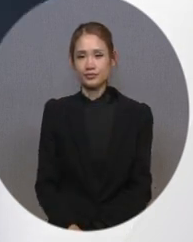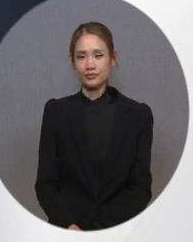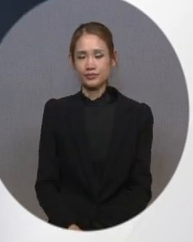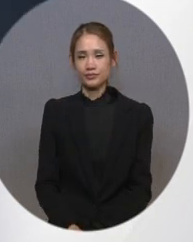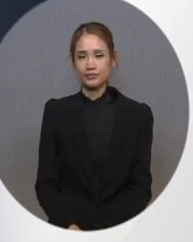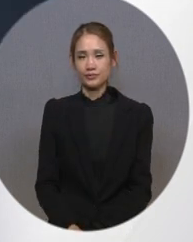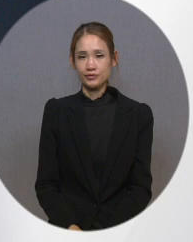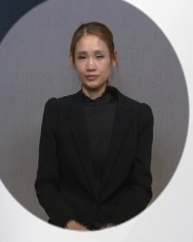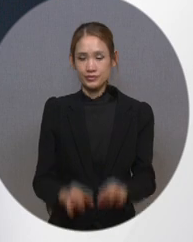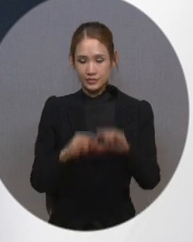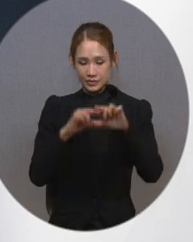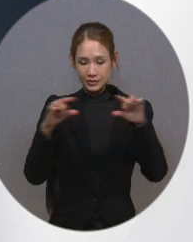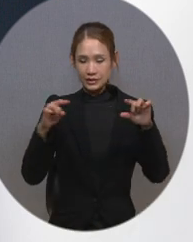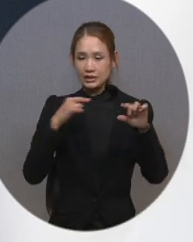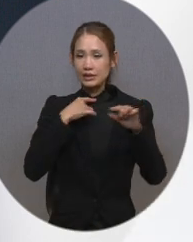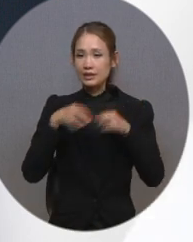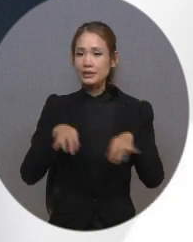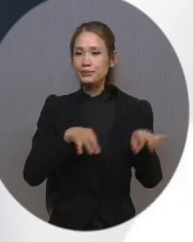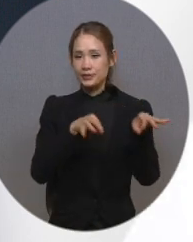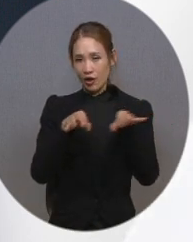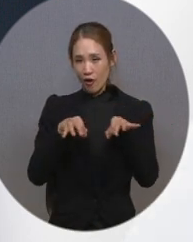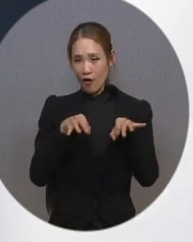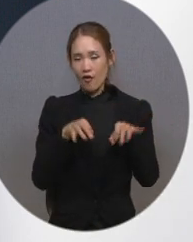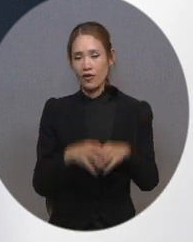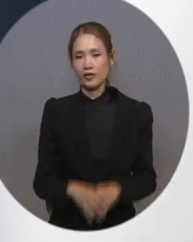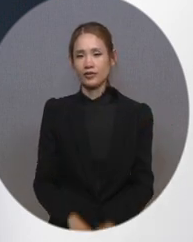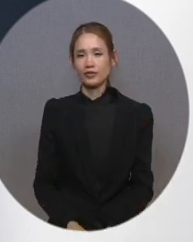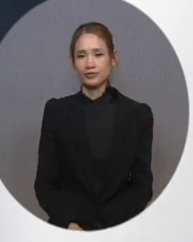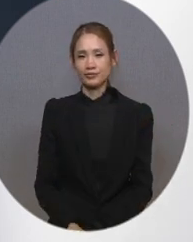음성 안내 설정에서 켜고 끌 수 있습니다.